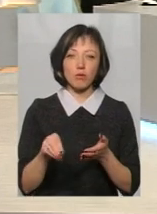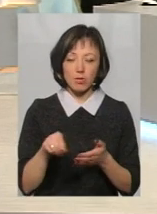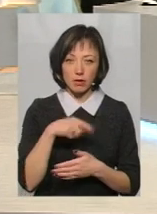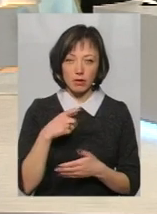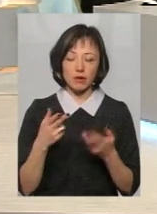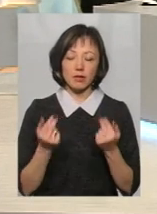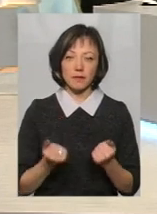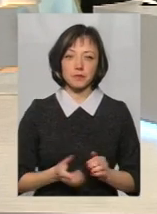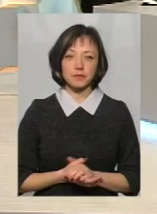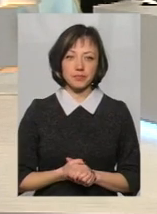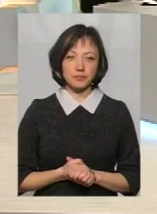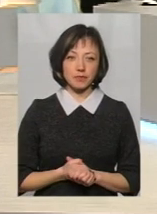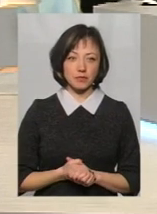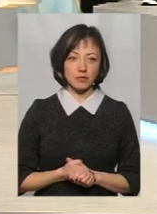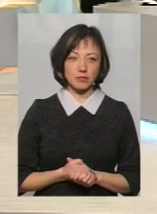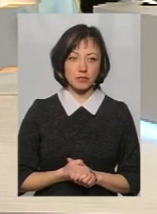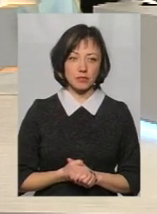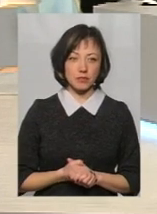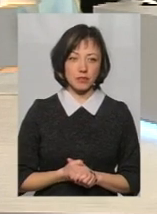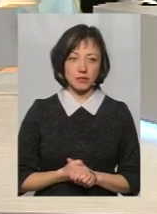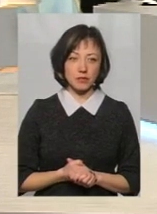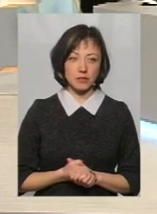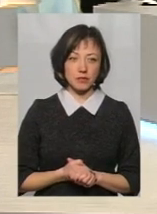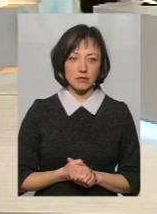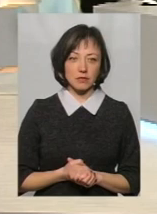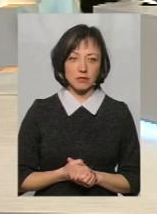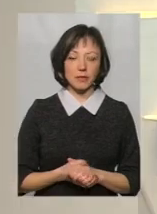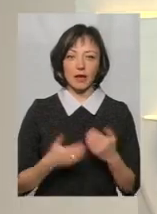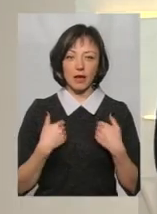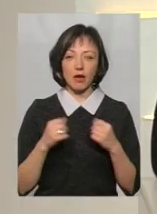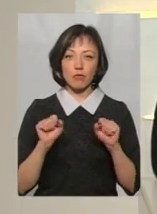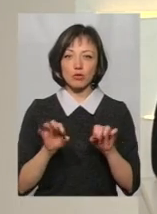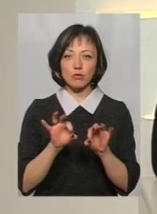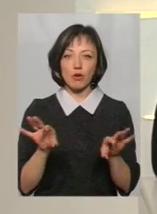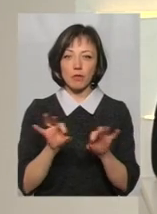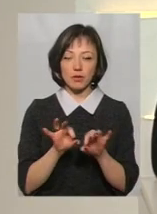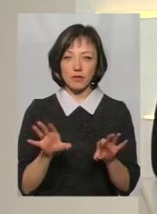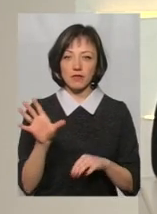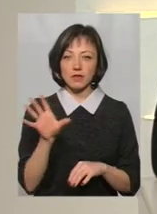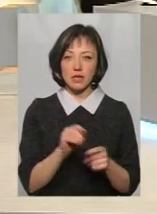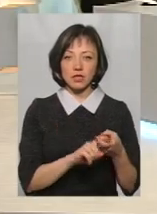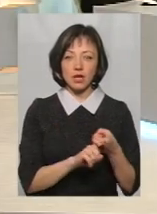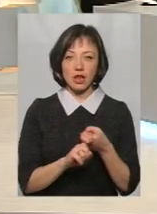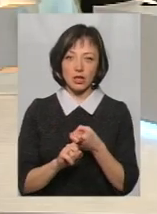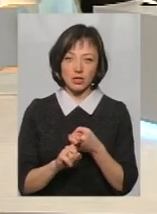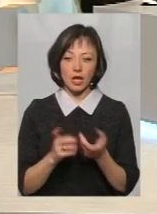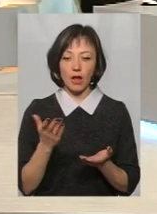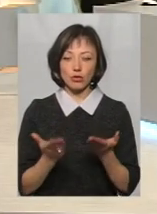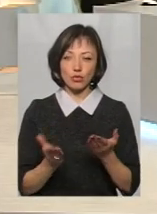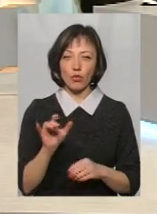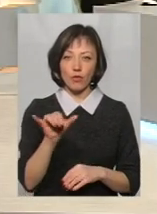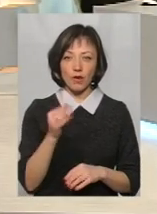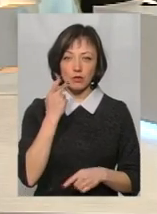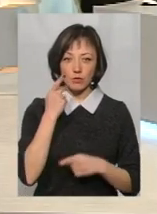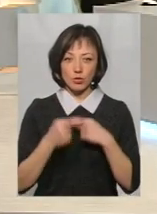Ага. Купили. А от, Олег, а... Я можу прокоментувати. Так, будь ласка. Все залежить, якщо у вас